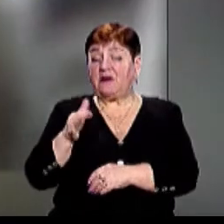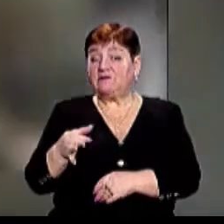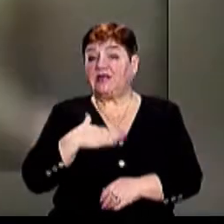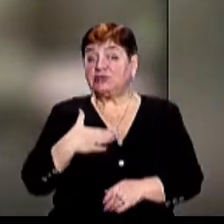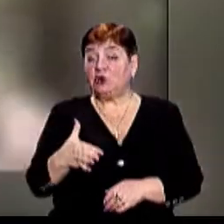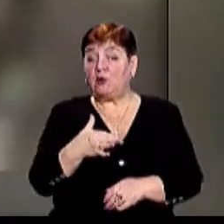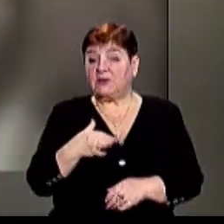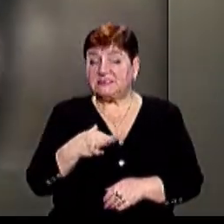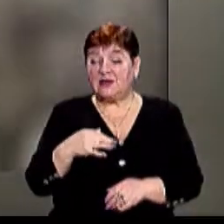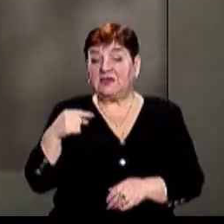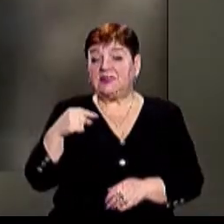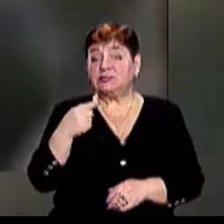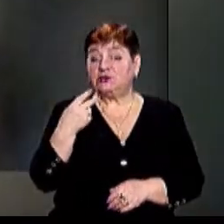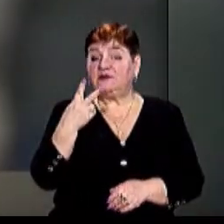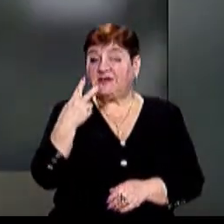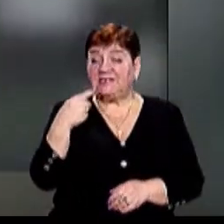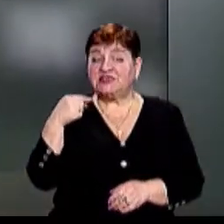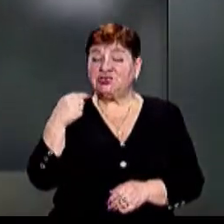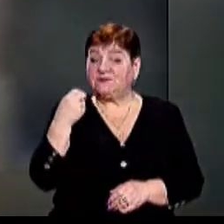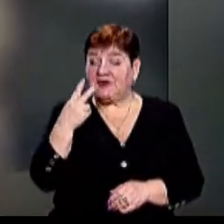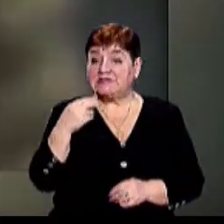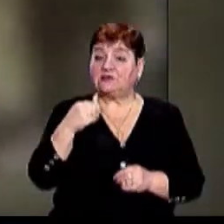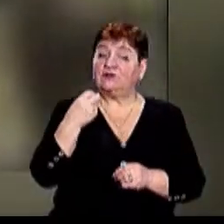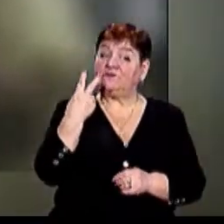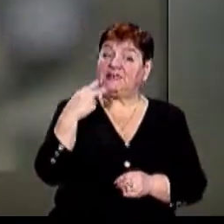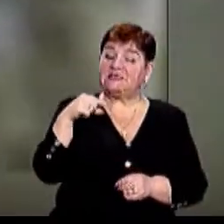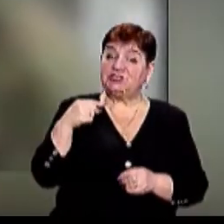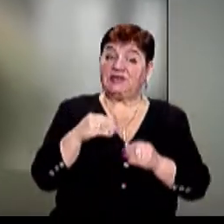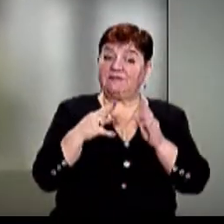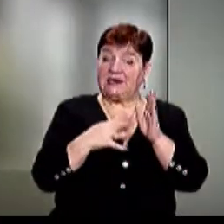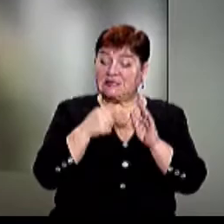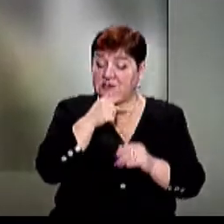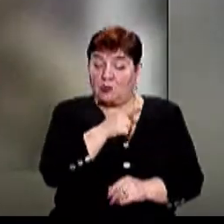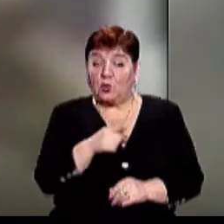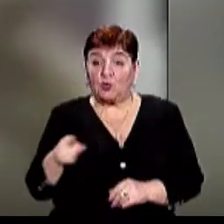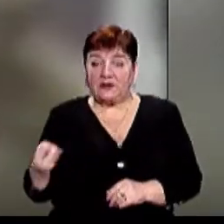області протягом 2012-2019 років